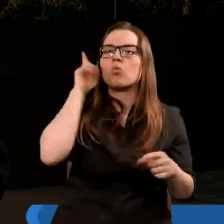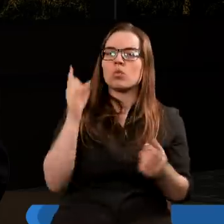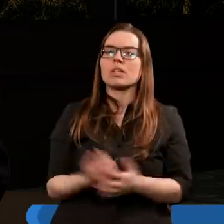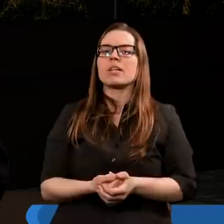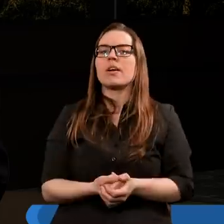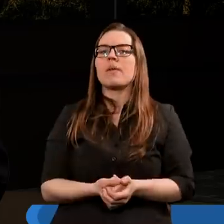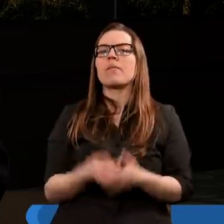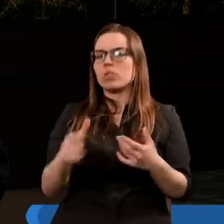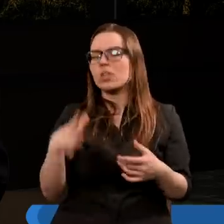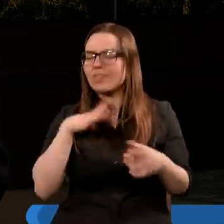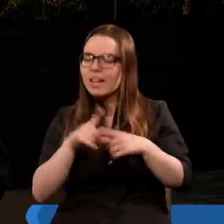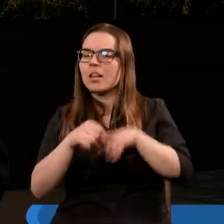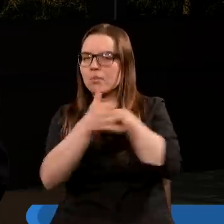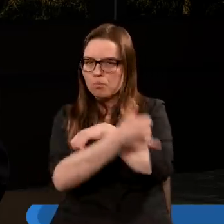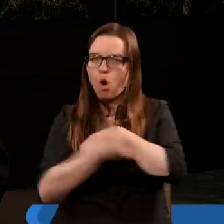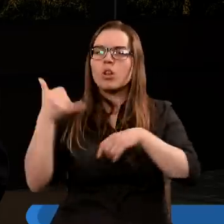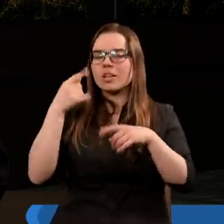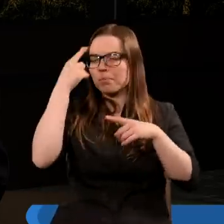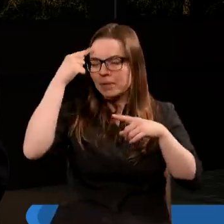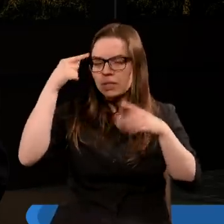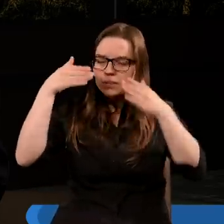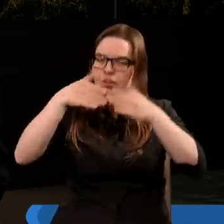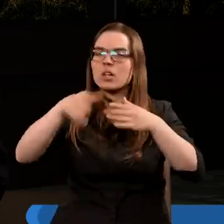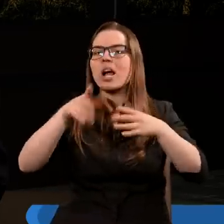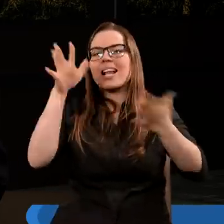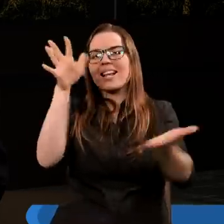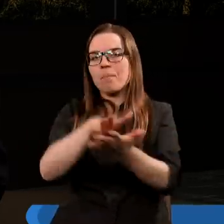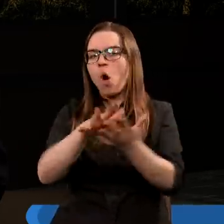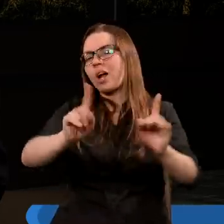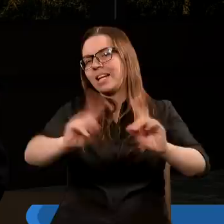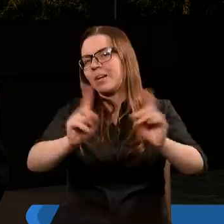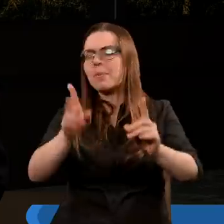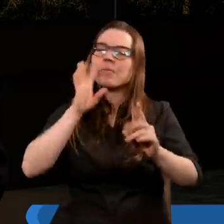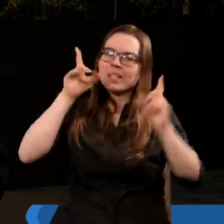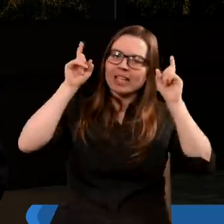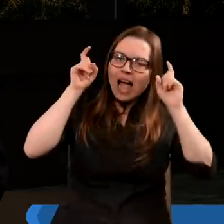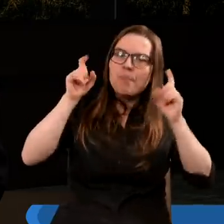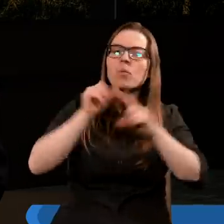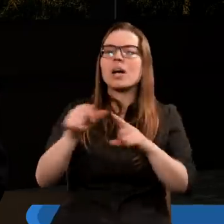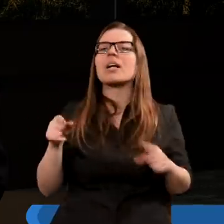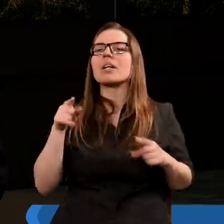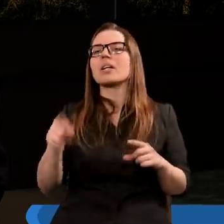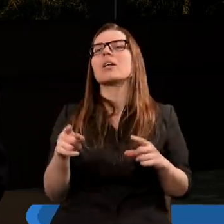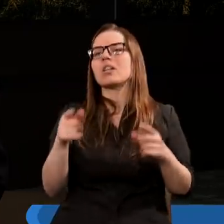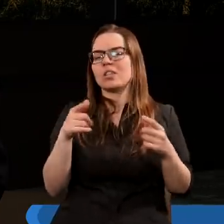To też warto jest podkreślić. Zarówno smok, który jest symbolem diabła i szatana posługuje się najczyszczą formą